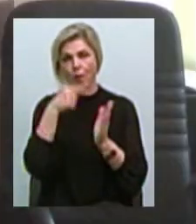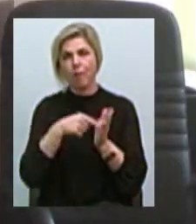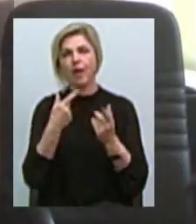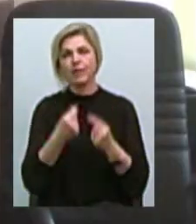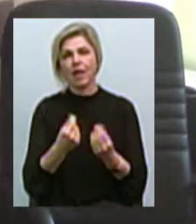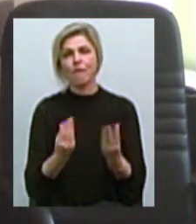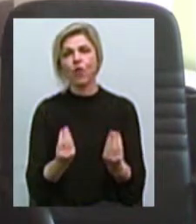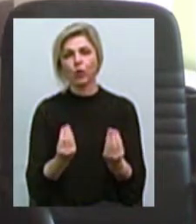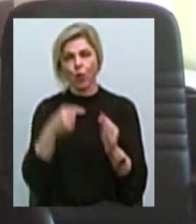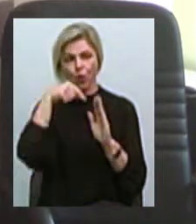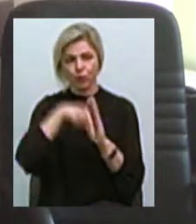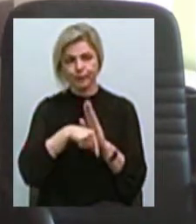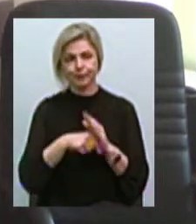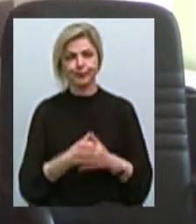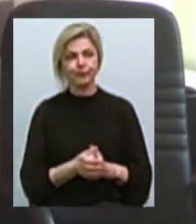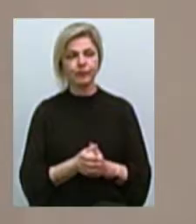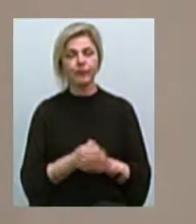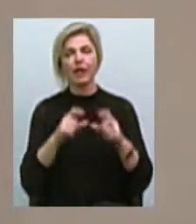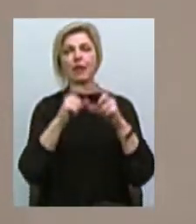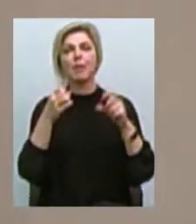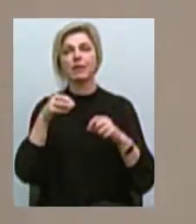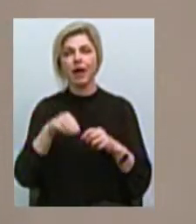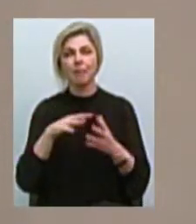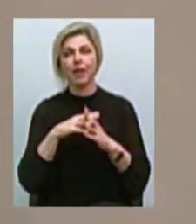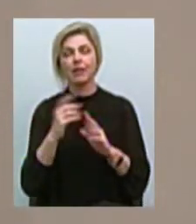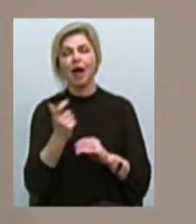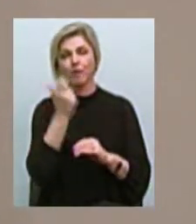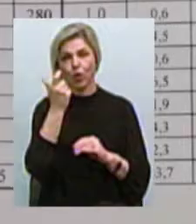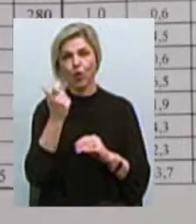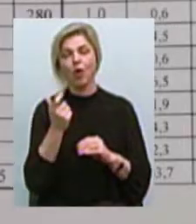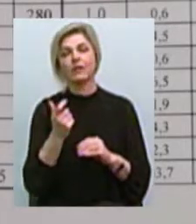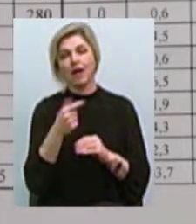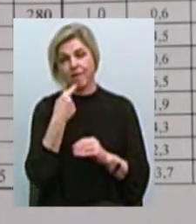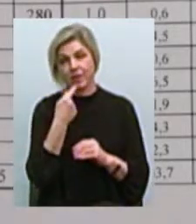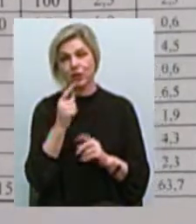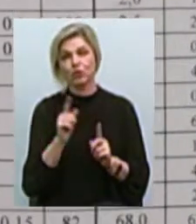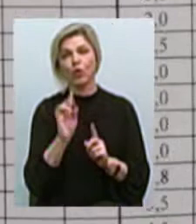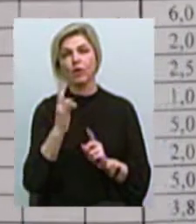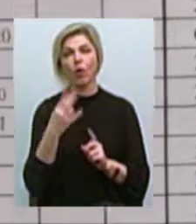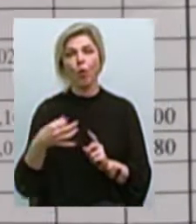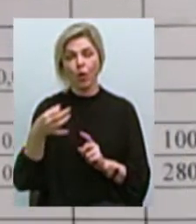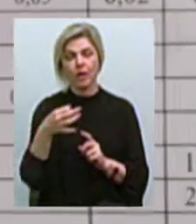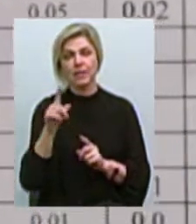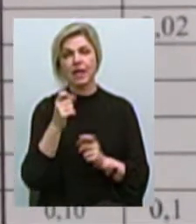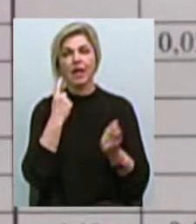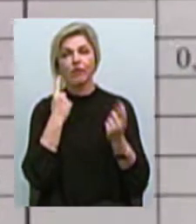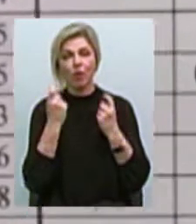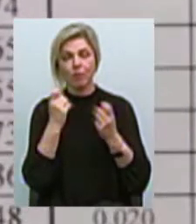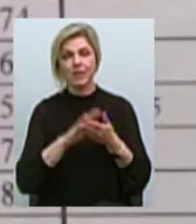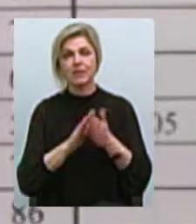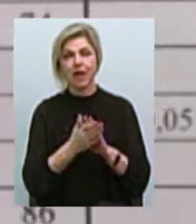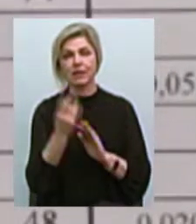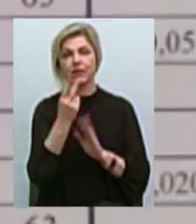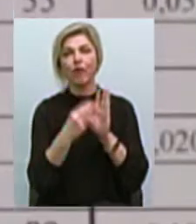Заступник директора департаменту агропромислового розвитку Віктор Твердой каже, На Миколаївщині, за оперативною інформацією, станом на